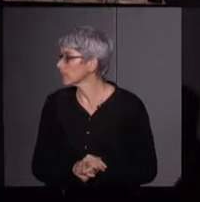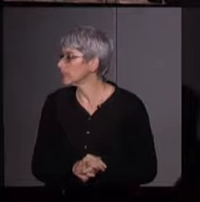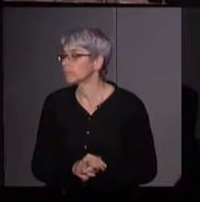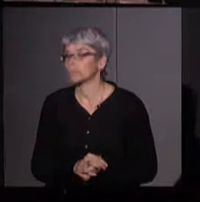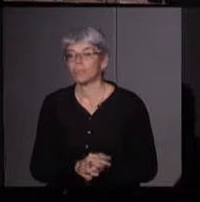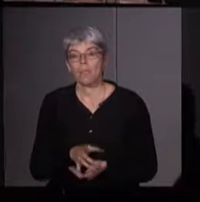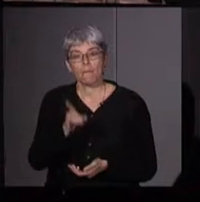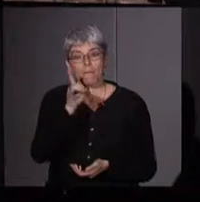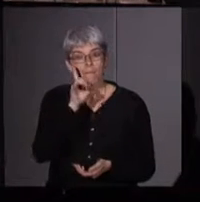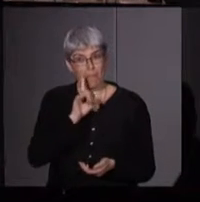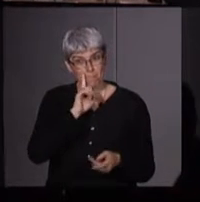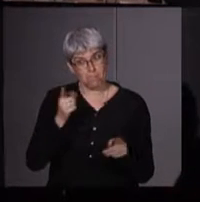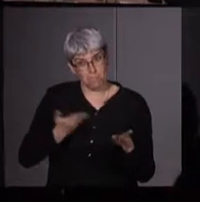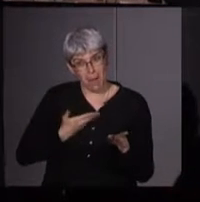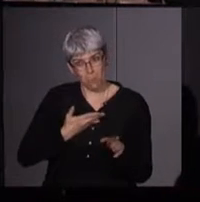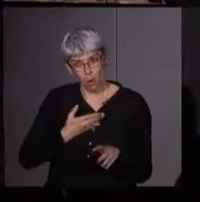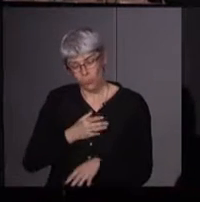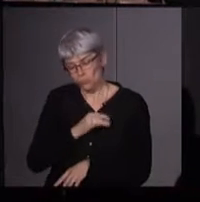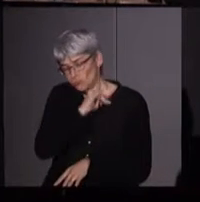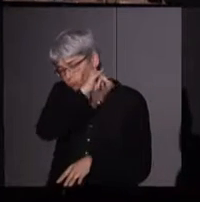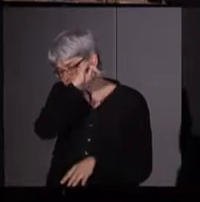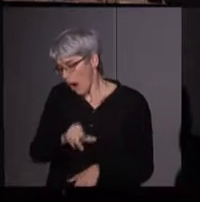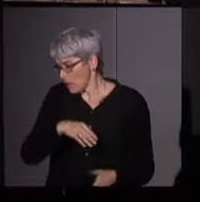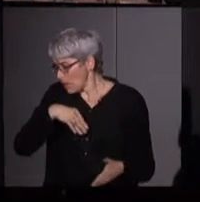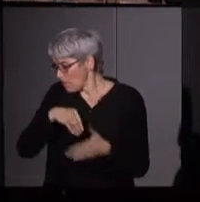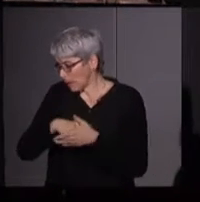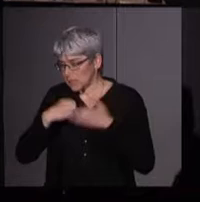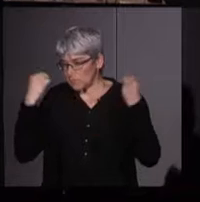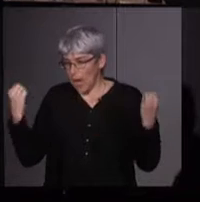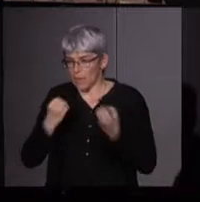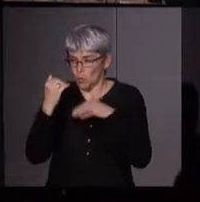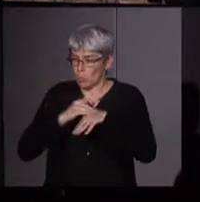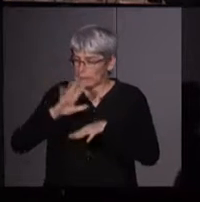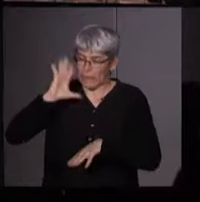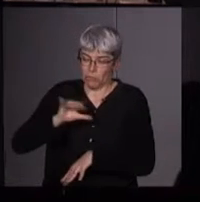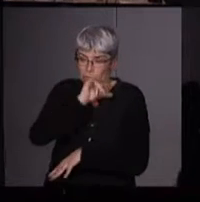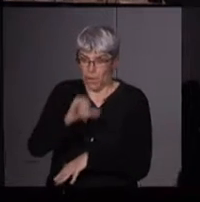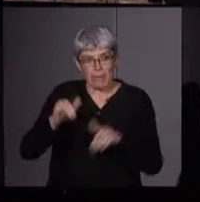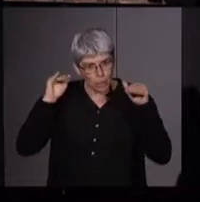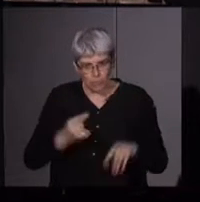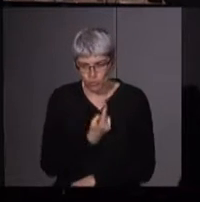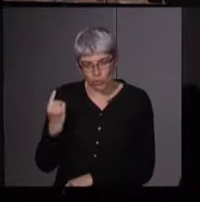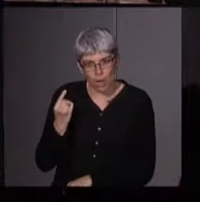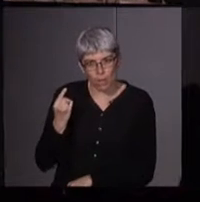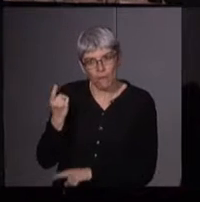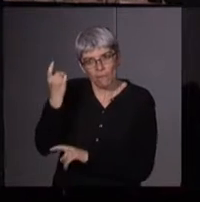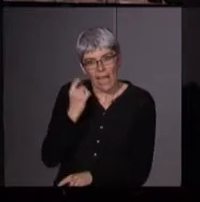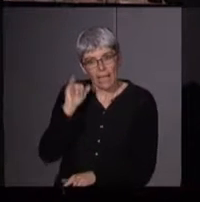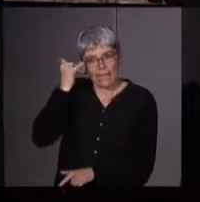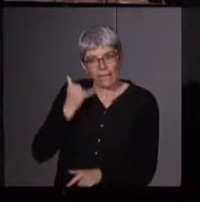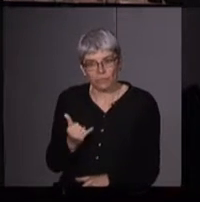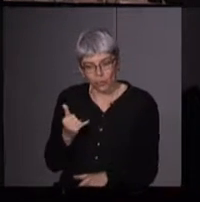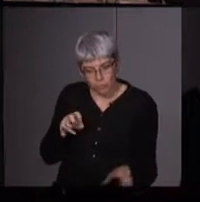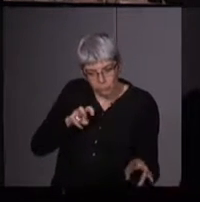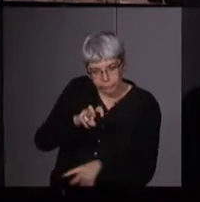cette femme mère de famille qui n'a jamais participé à une action politique mais qui s'est rendue seule de la Californie